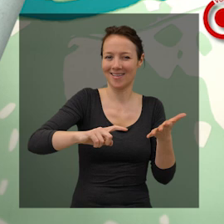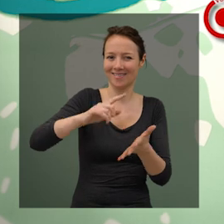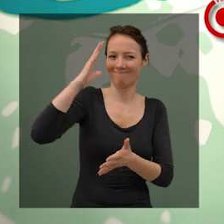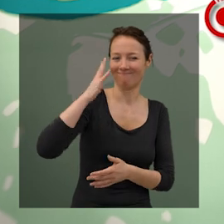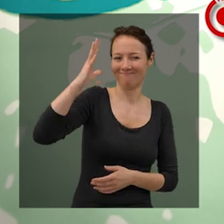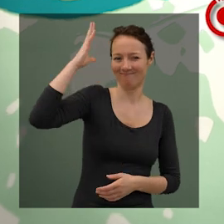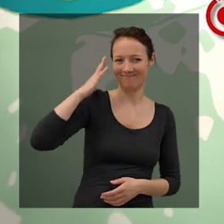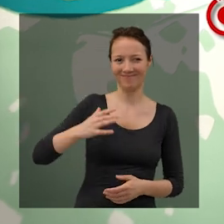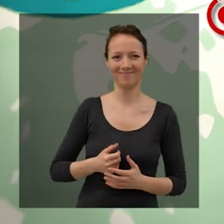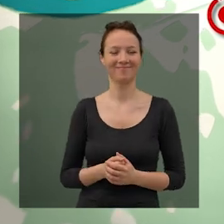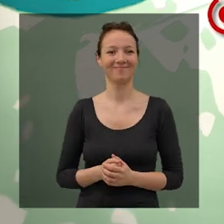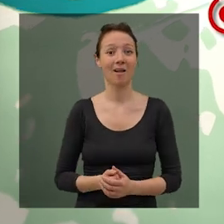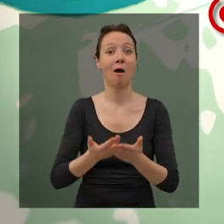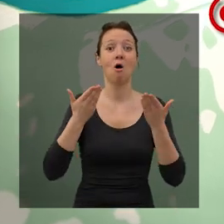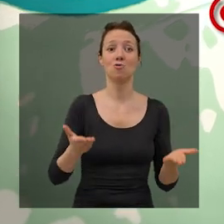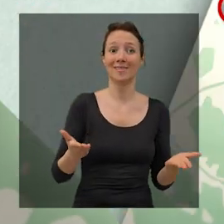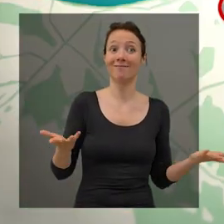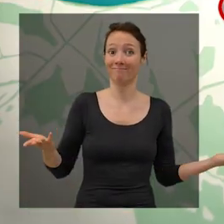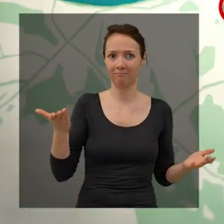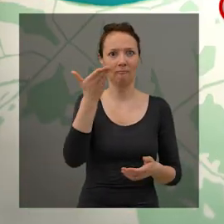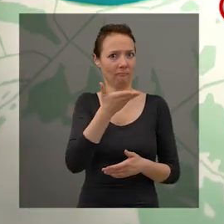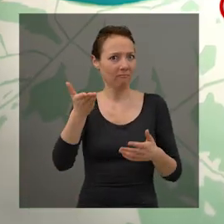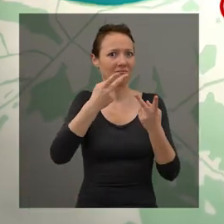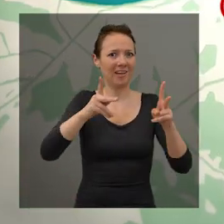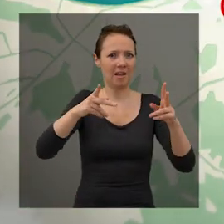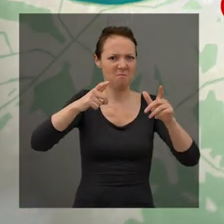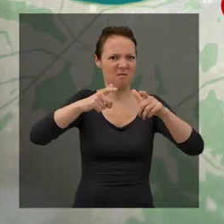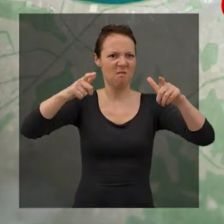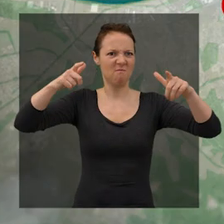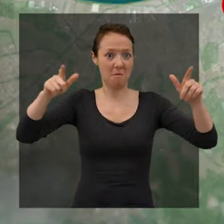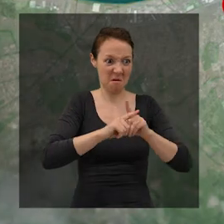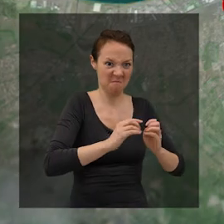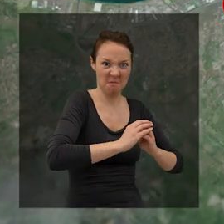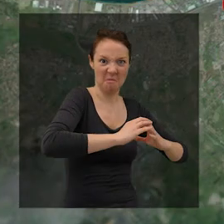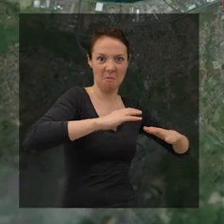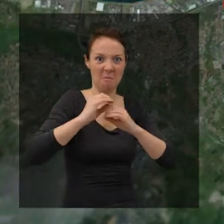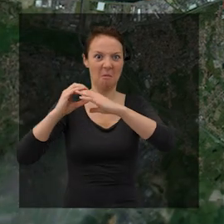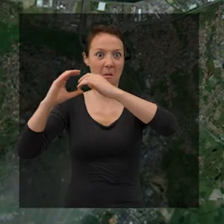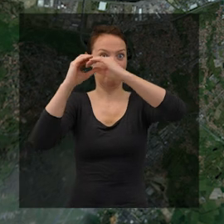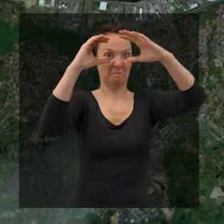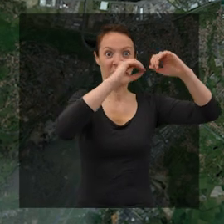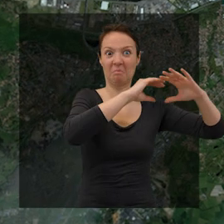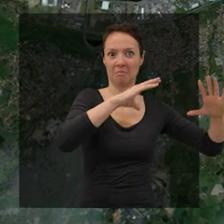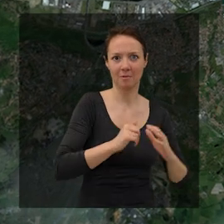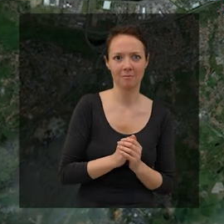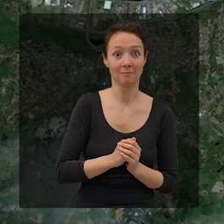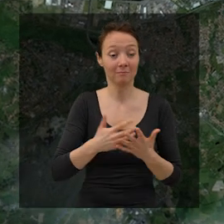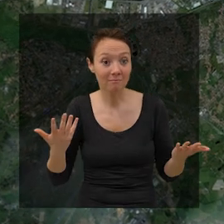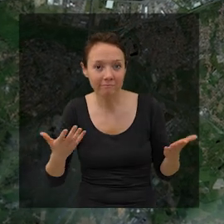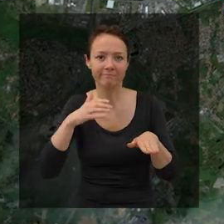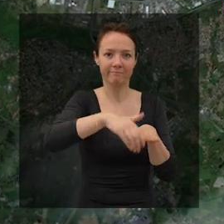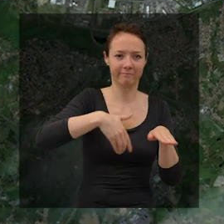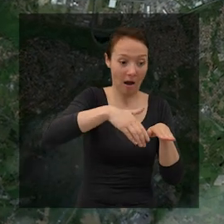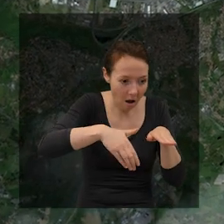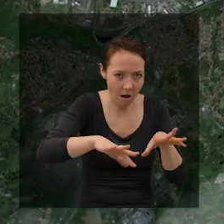Aujourd'hui, c'est le développement de la métropole et les travaux d'aménagement urbain qui permettent aux archéologues de poursuivre leurs recherches.